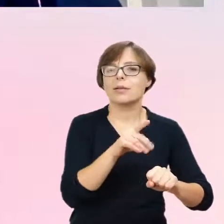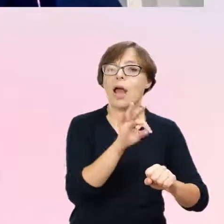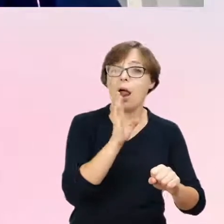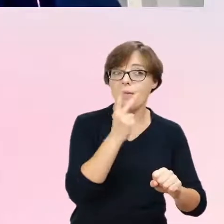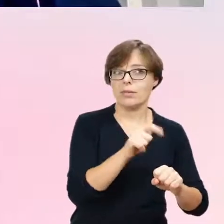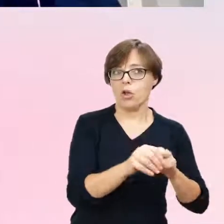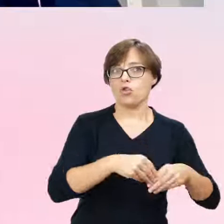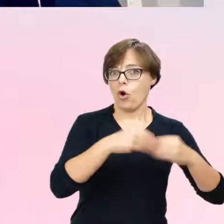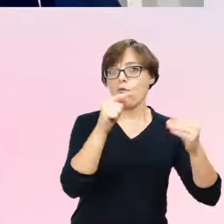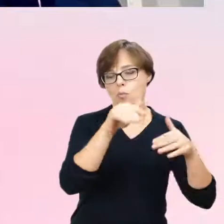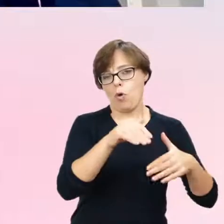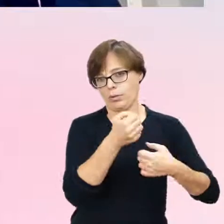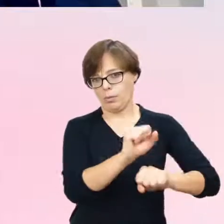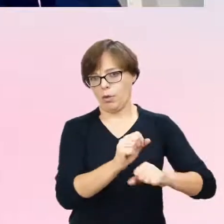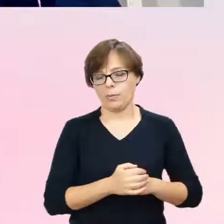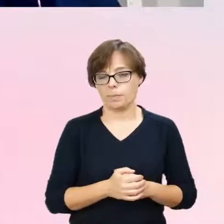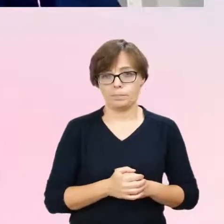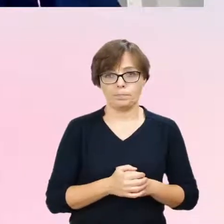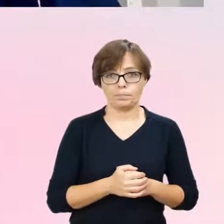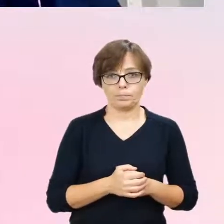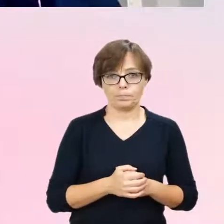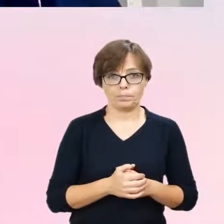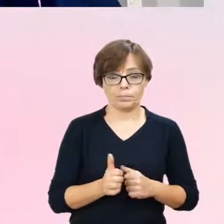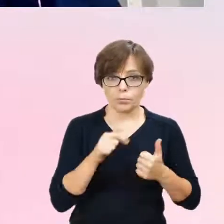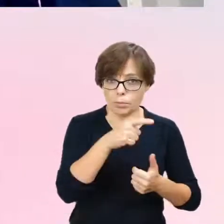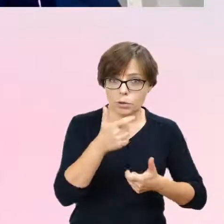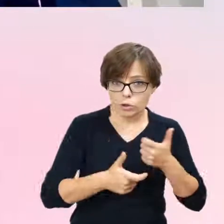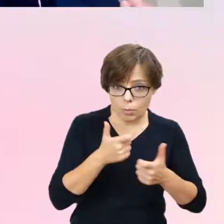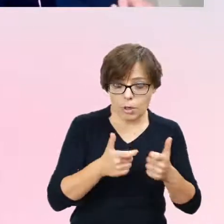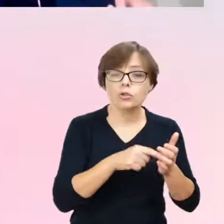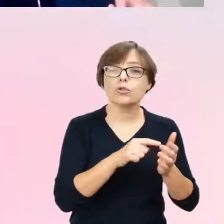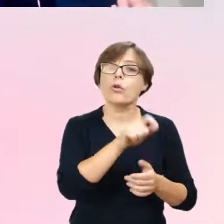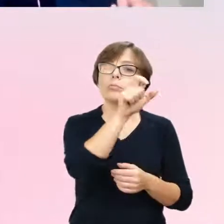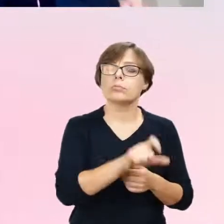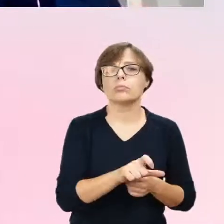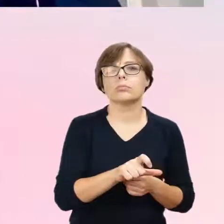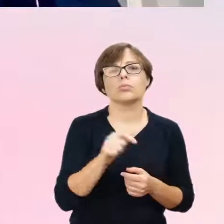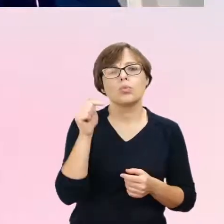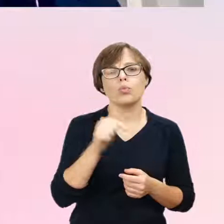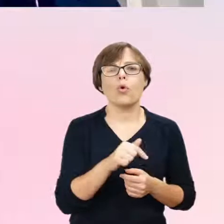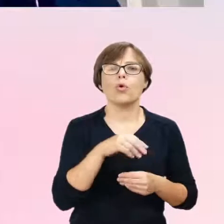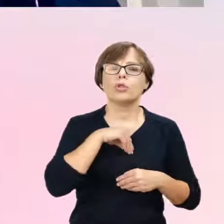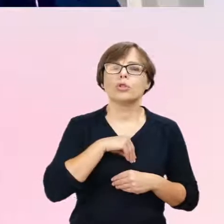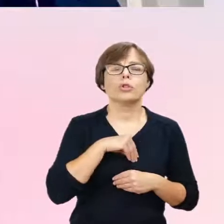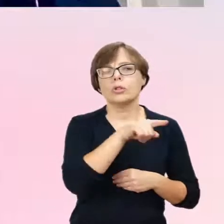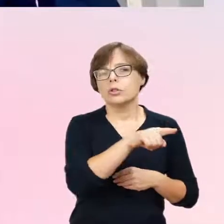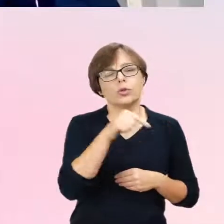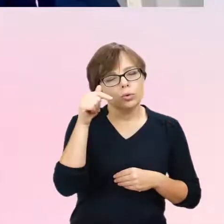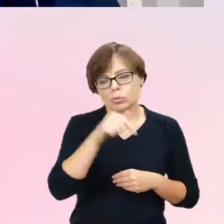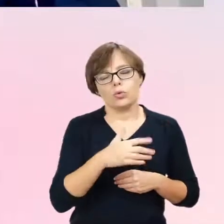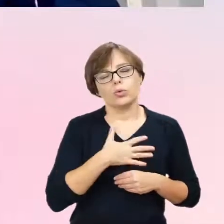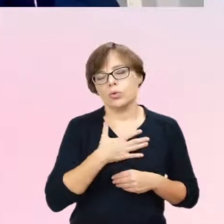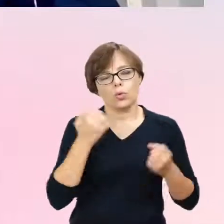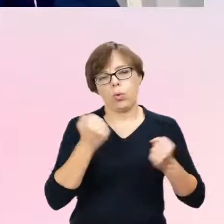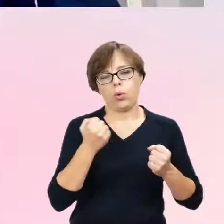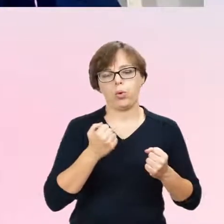I żeby one były zastosowane, no to taki adolescent musi przejawiać silne objawy dysforii, tak? I ten